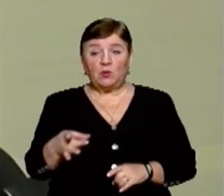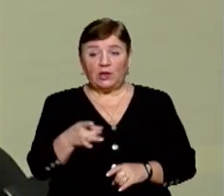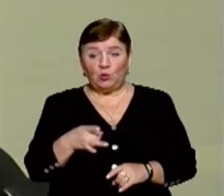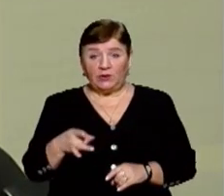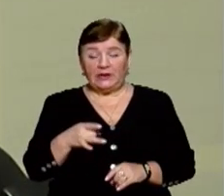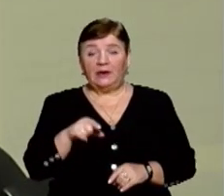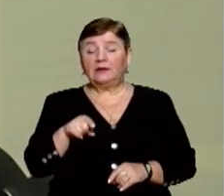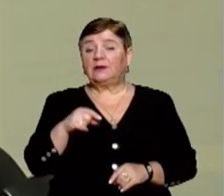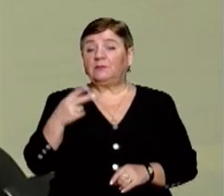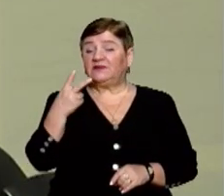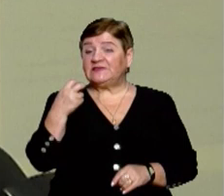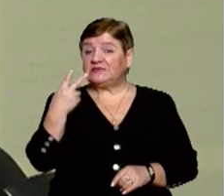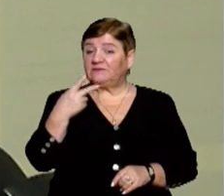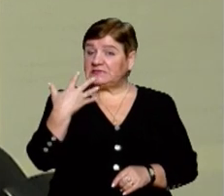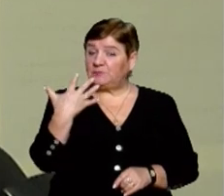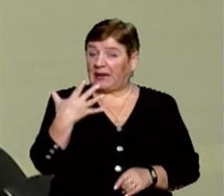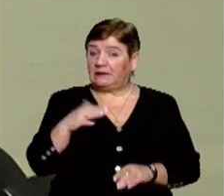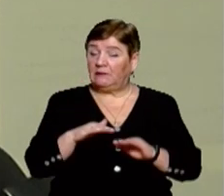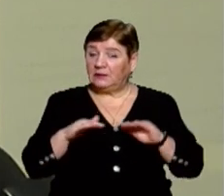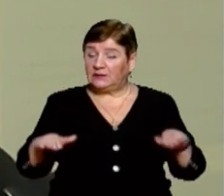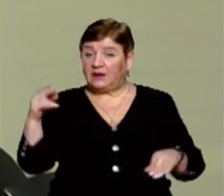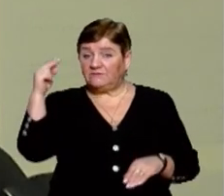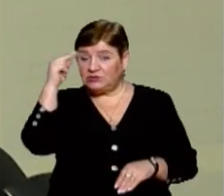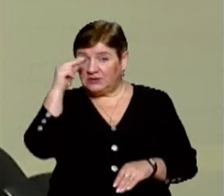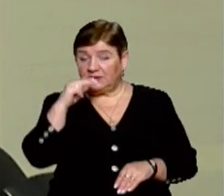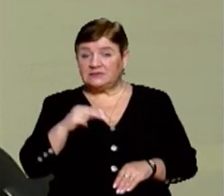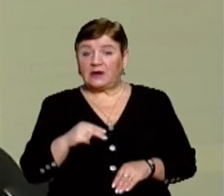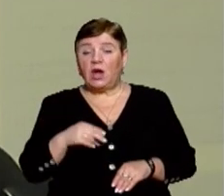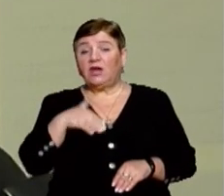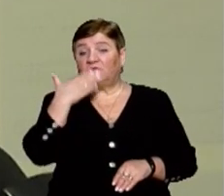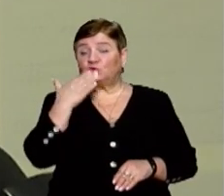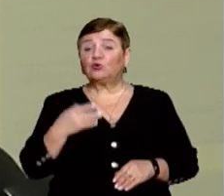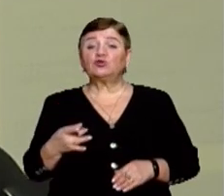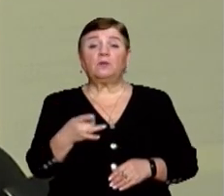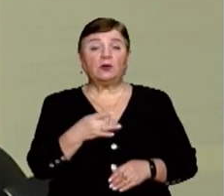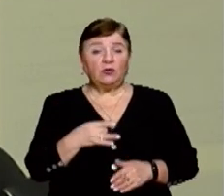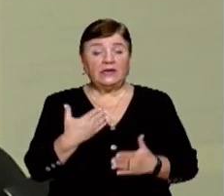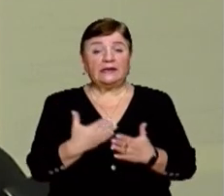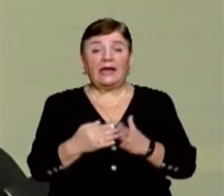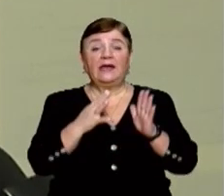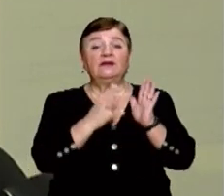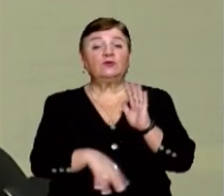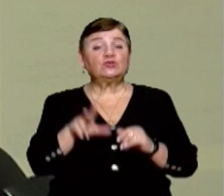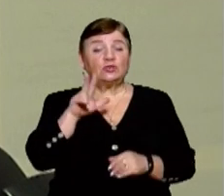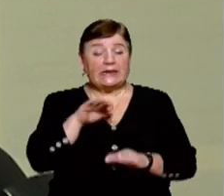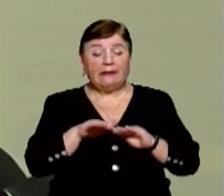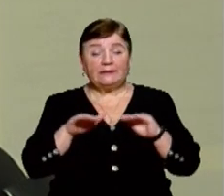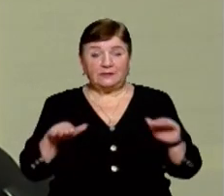навчається 225 дітей, і Палать-Кумарівська школа в Ужгородському районі, де навчається 93 дитини.